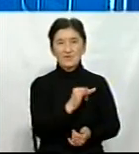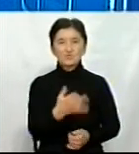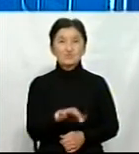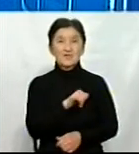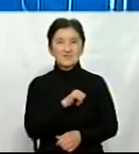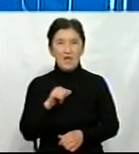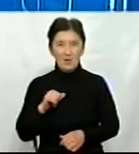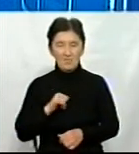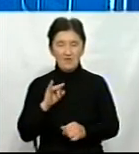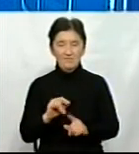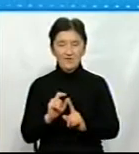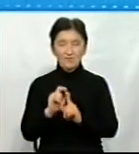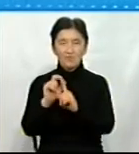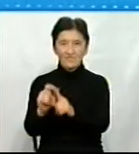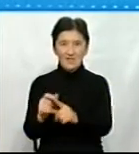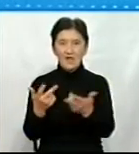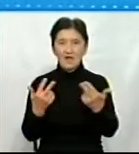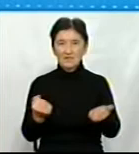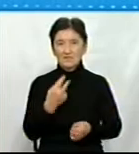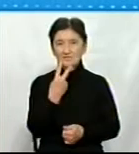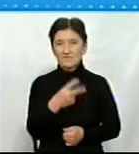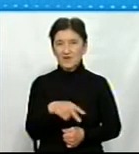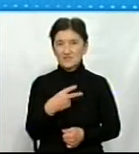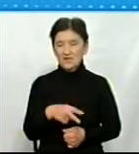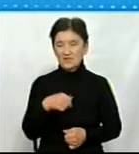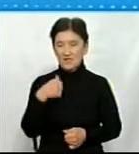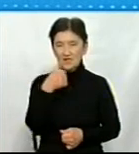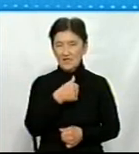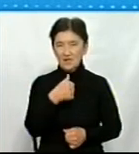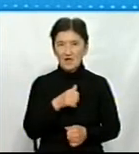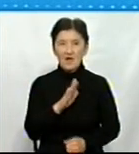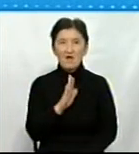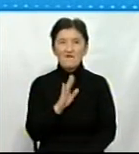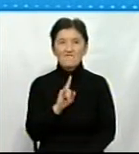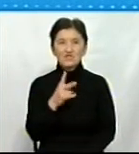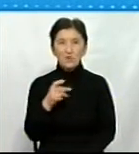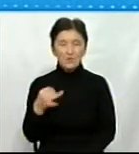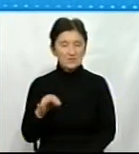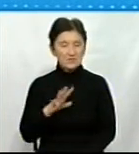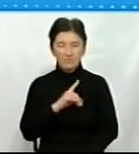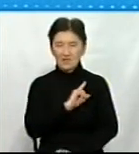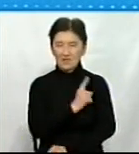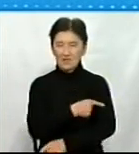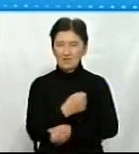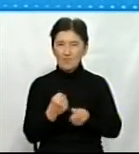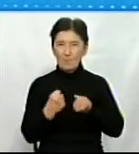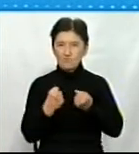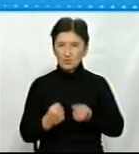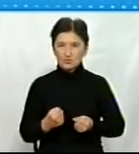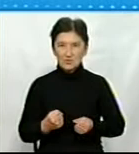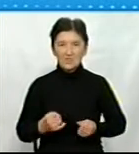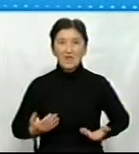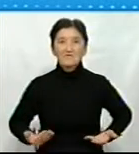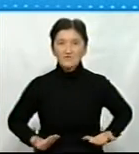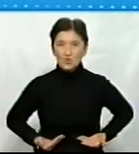відповіли цим питанням. Дійсно, 2020 рік рік високосний, був напружений в плані соціальному, але